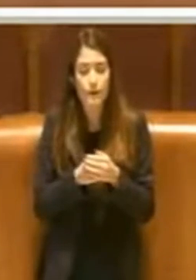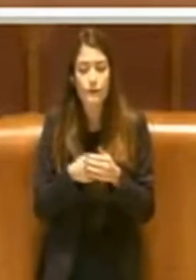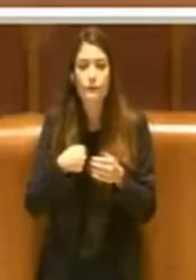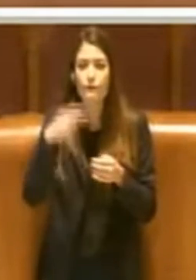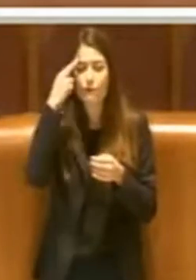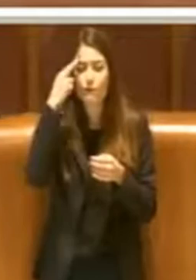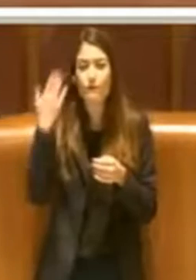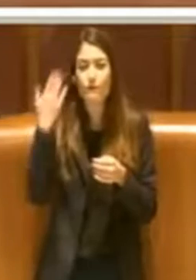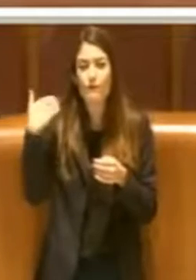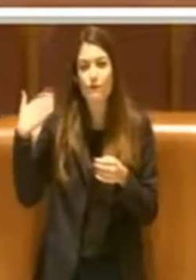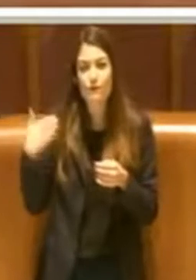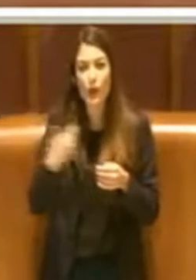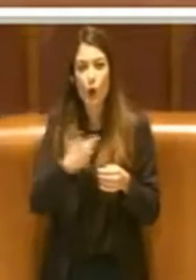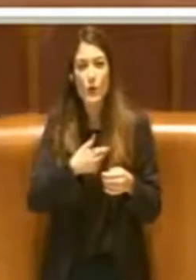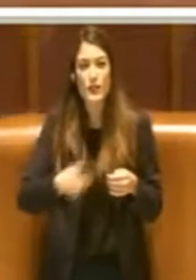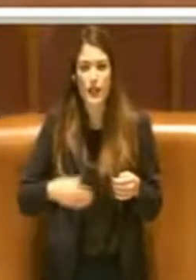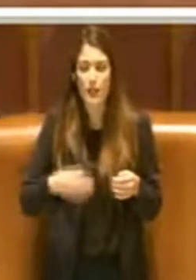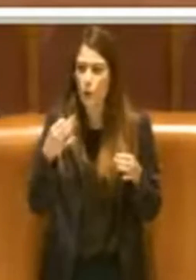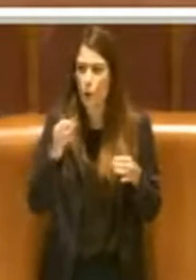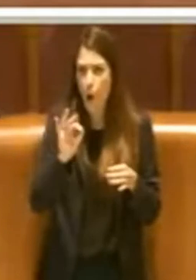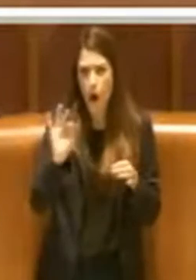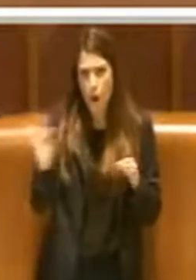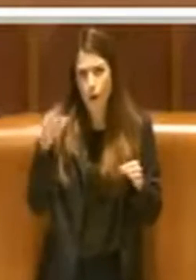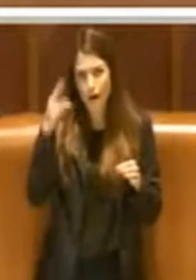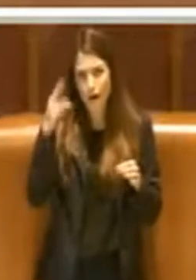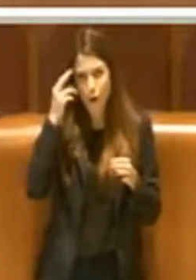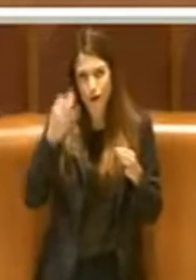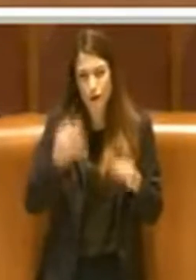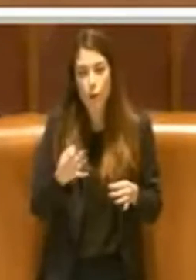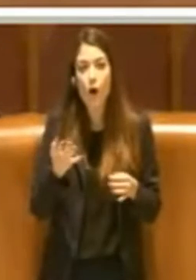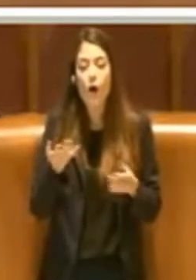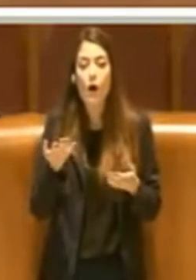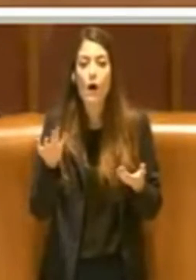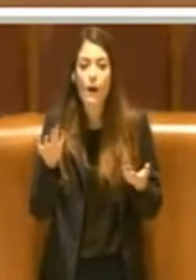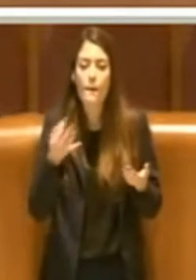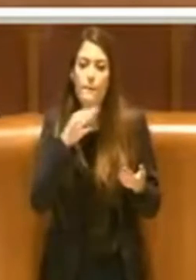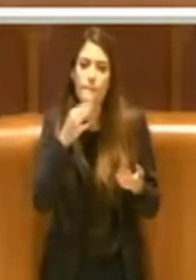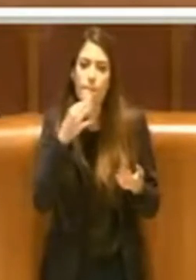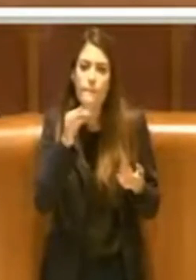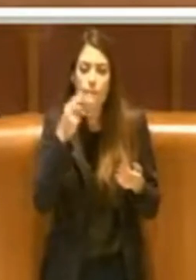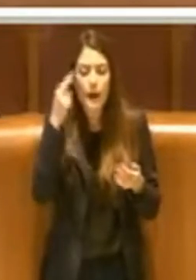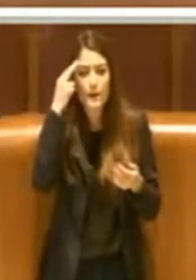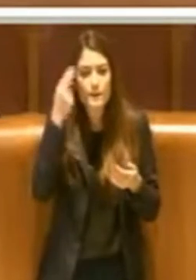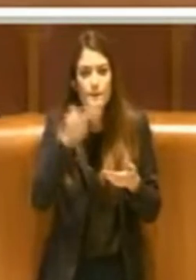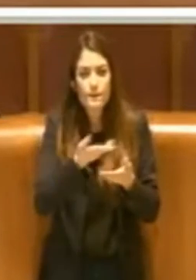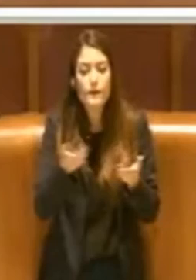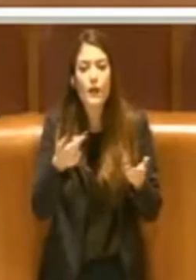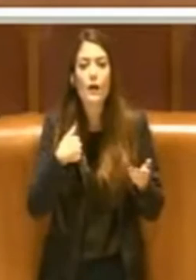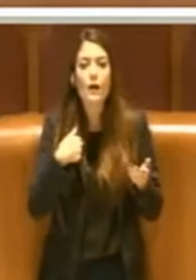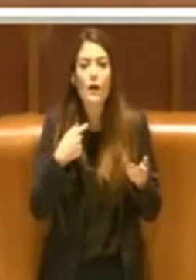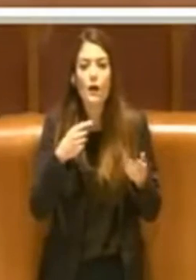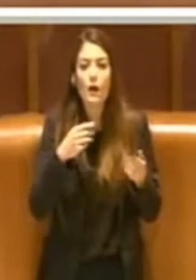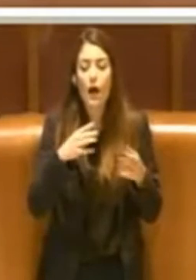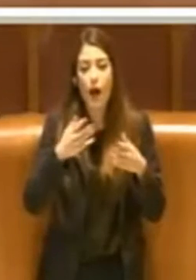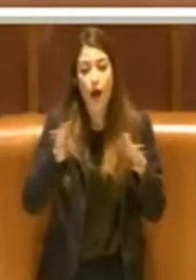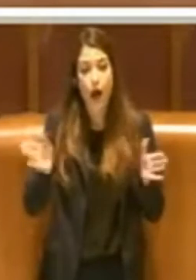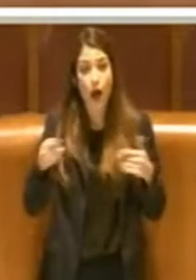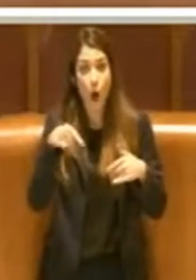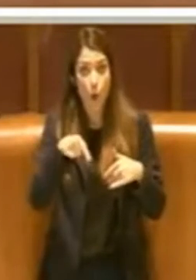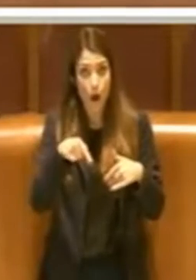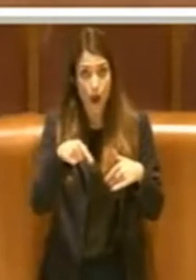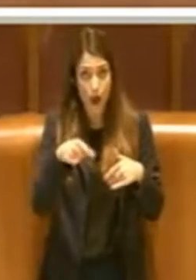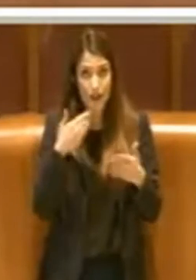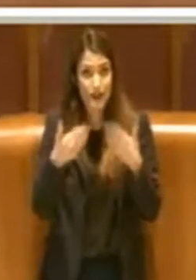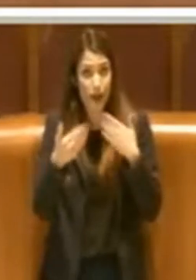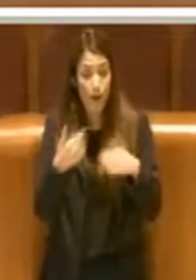scorsa Consigliatura, qualcuno se lo ricorderà, che spesso ricordava che nell'Aula, nell'Assemblea Capitolina, tutti noi ovviamente non siamo